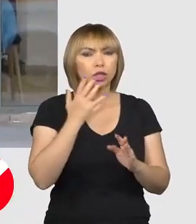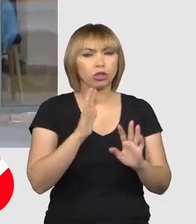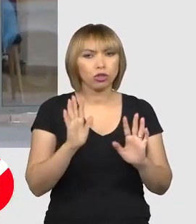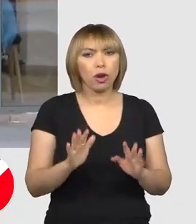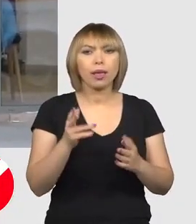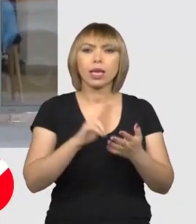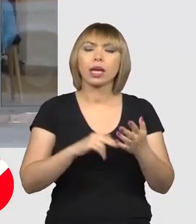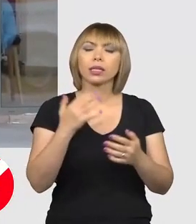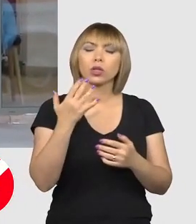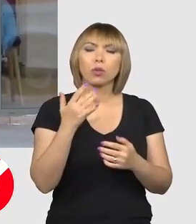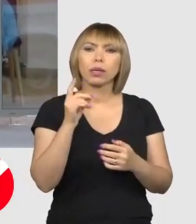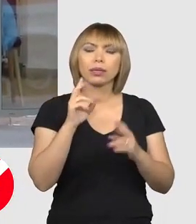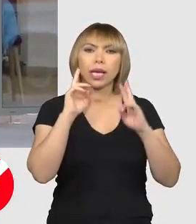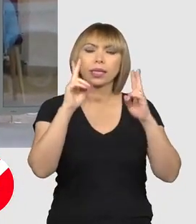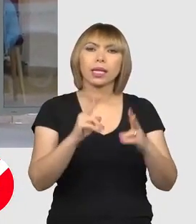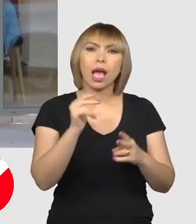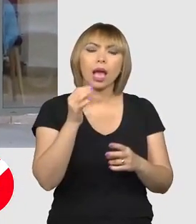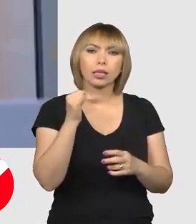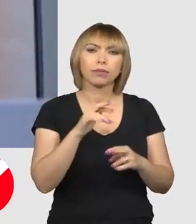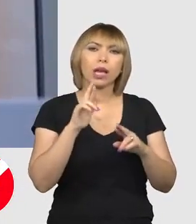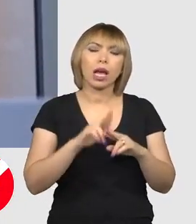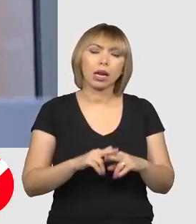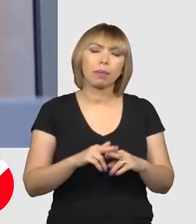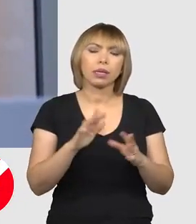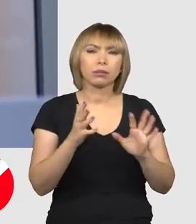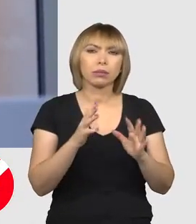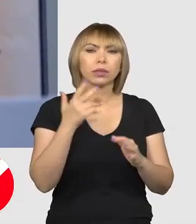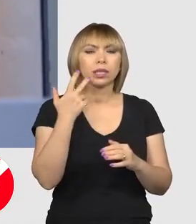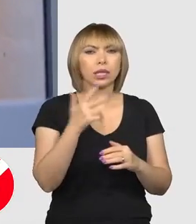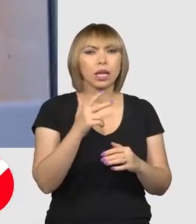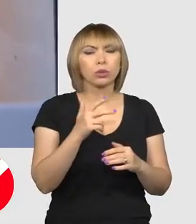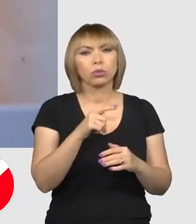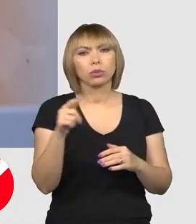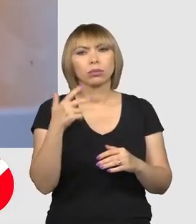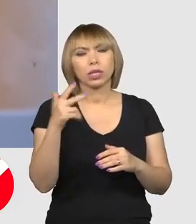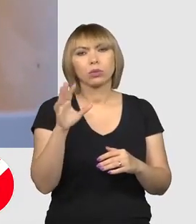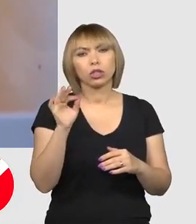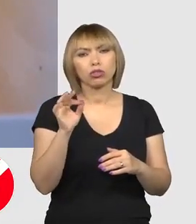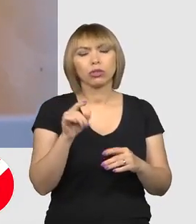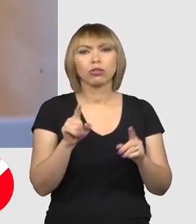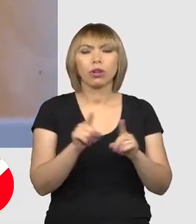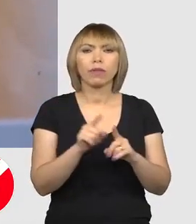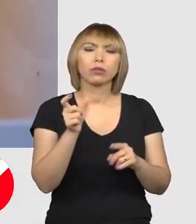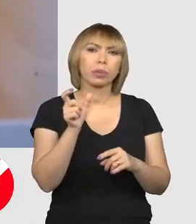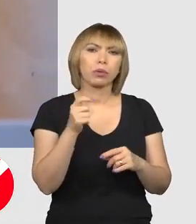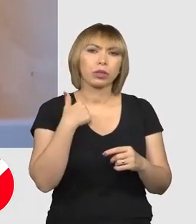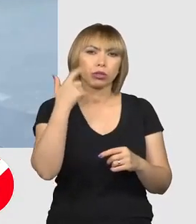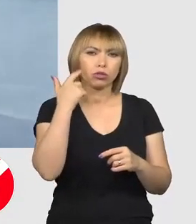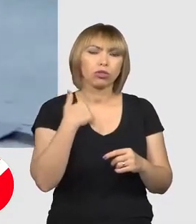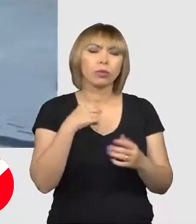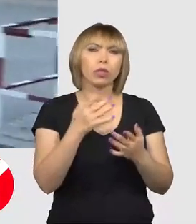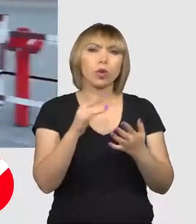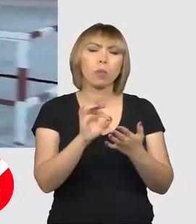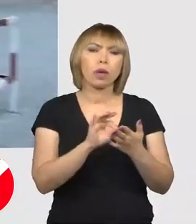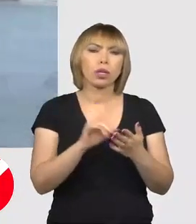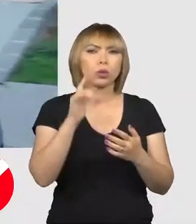iar numărul de internări la TI va rămâne între 300 și 350 în aceeași perioadă. Deci, eu știm că aceste numere nu